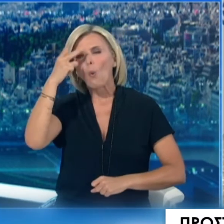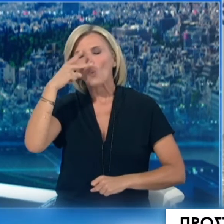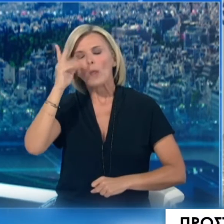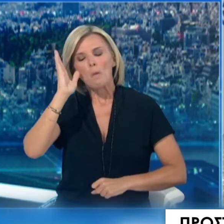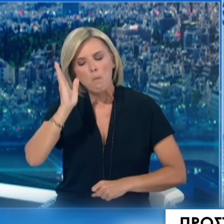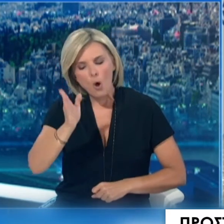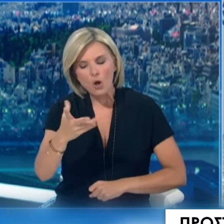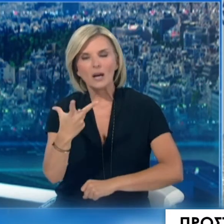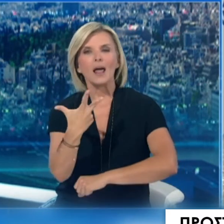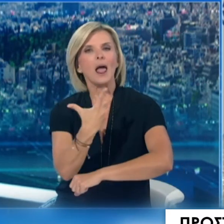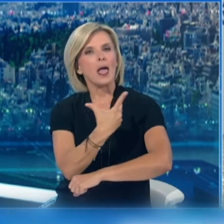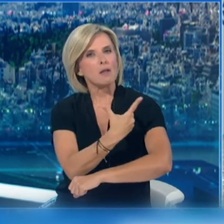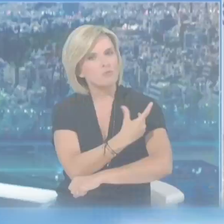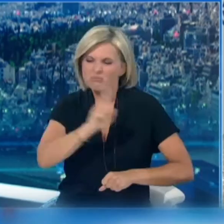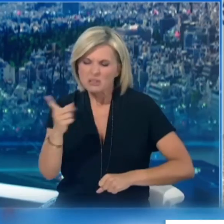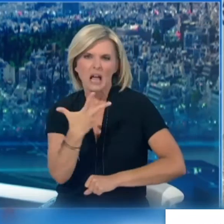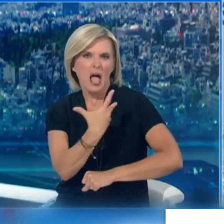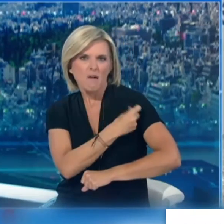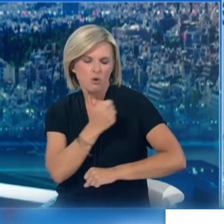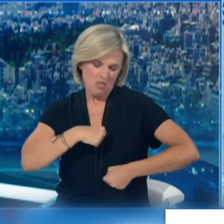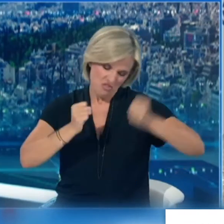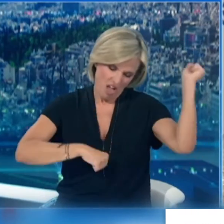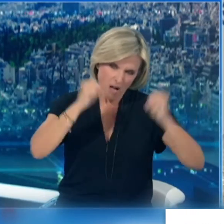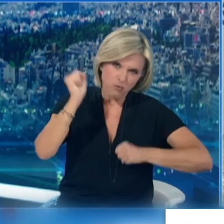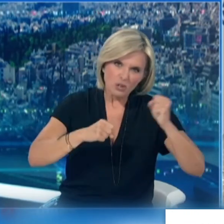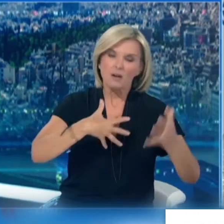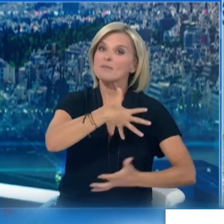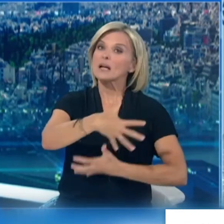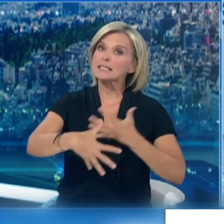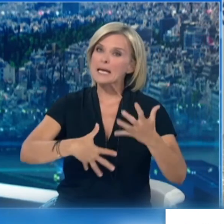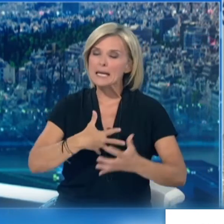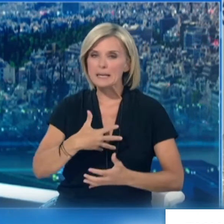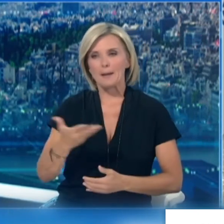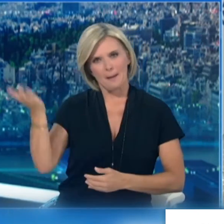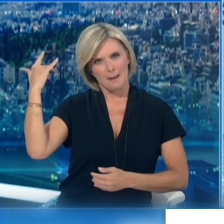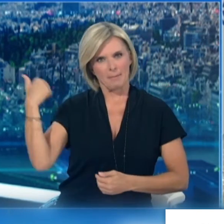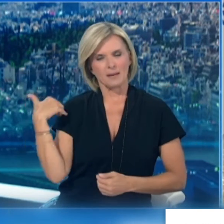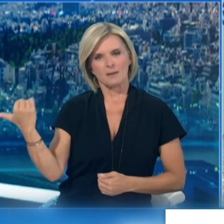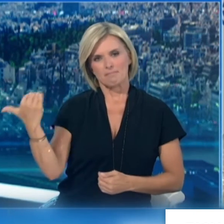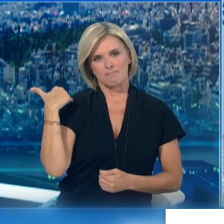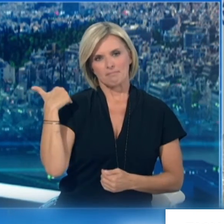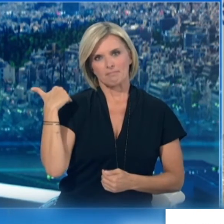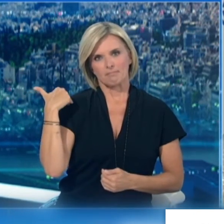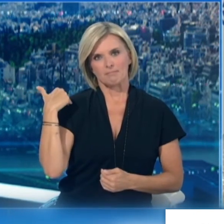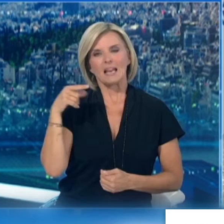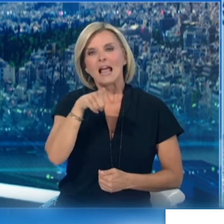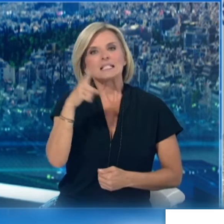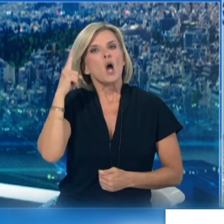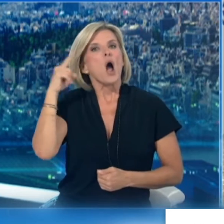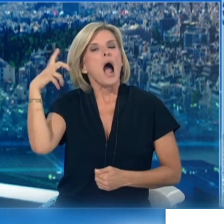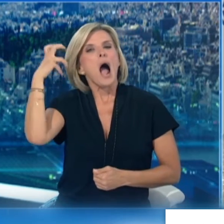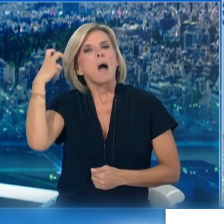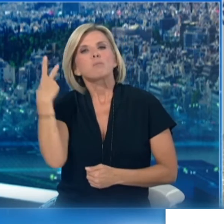εμβολιασμός και κατά τη γαλουχία Μη είχαν ρωτήσει και σε μία άλλη συνέντευξη μου είπαν τι θα λέγατε σε αυτούς τους